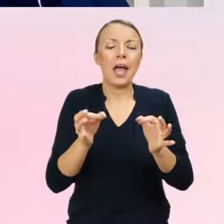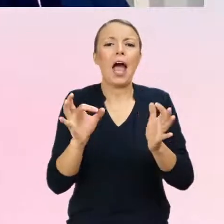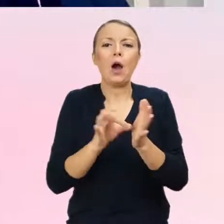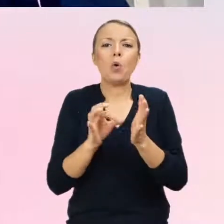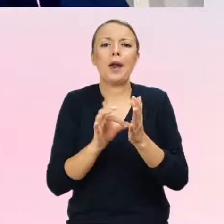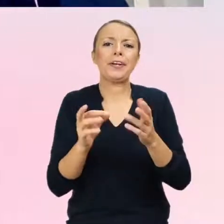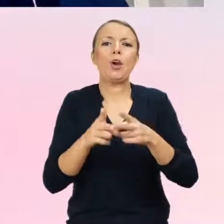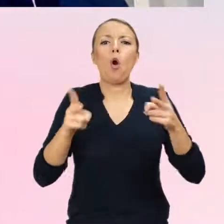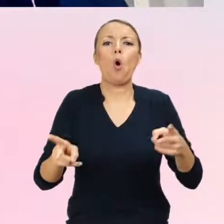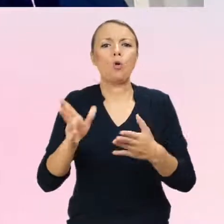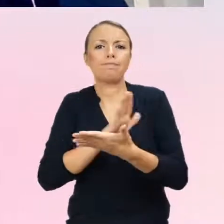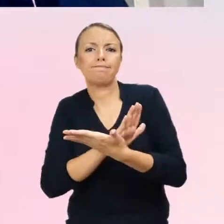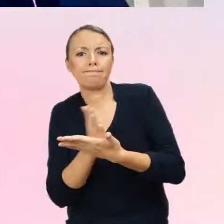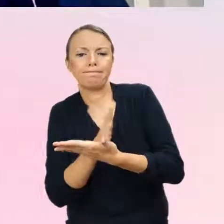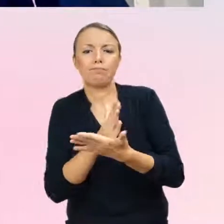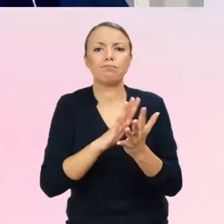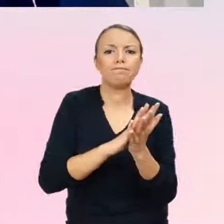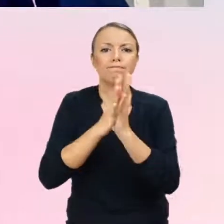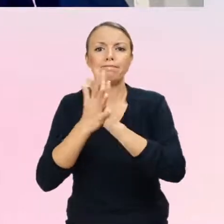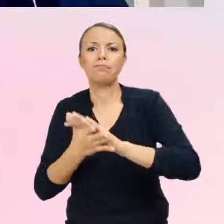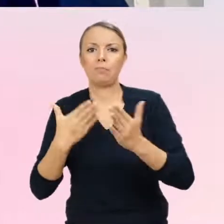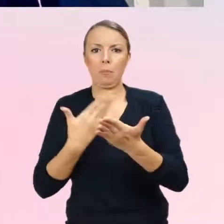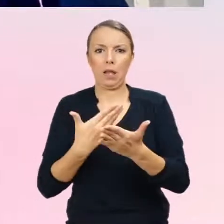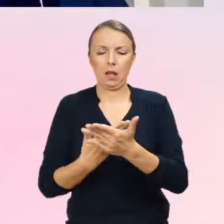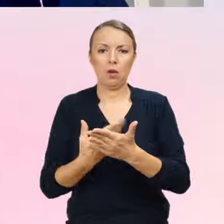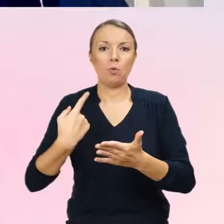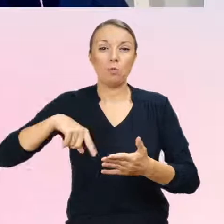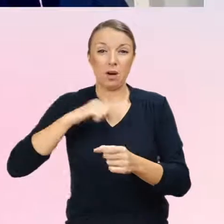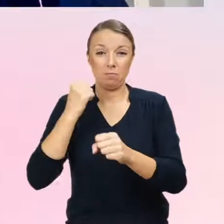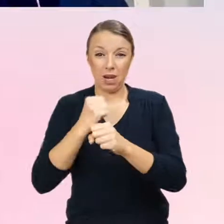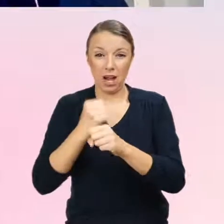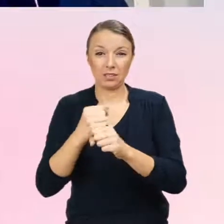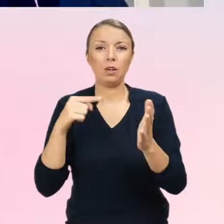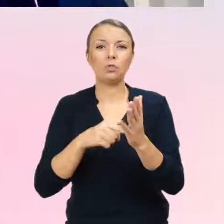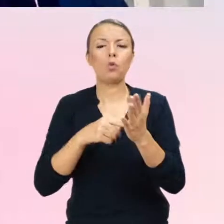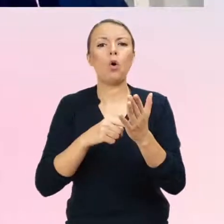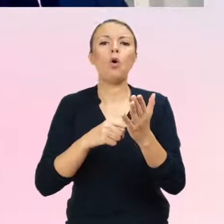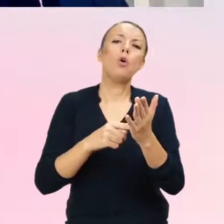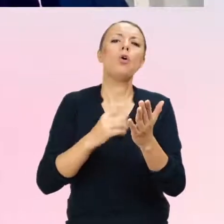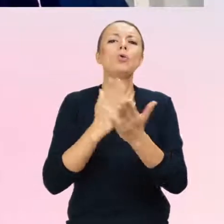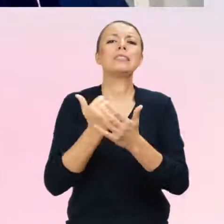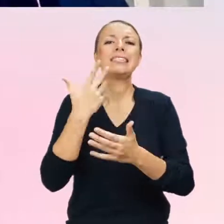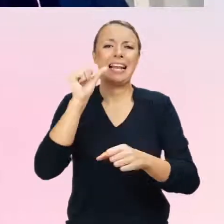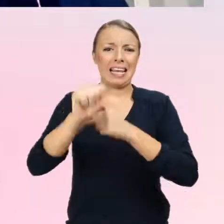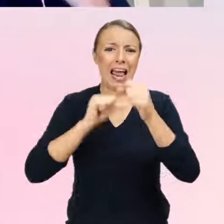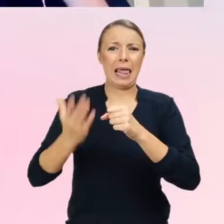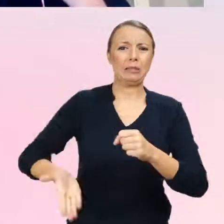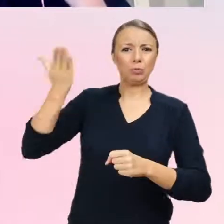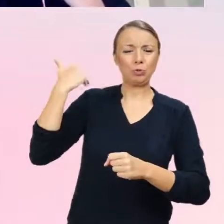pracujemy na wersji sprzed kilku lat, to była wersja siódma, a teraz